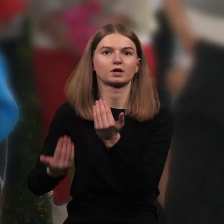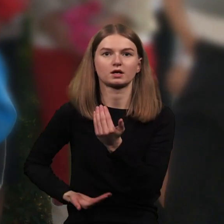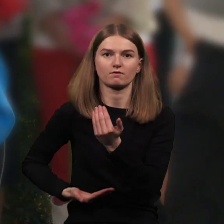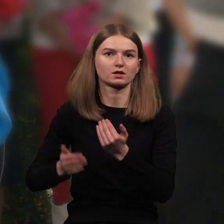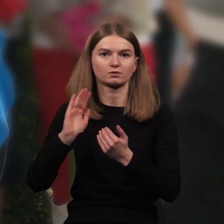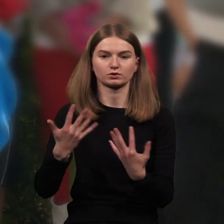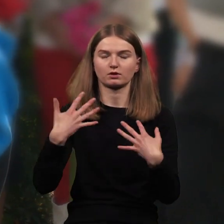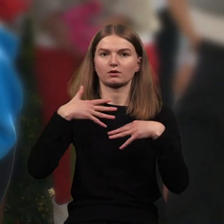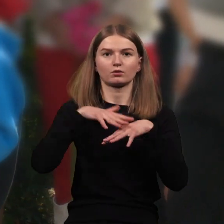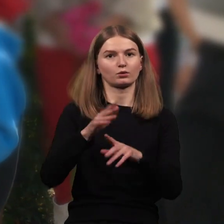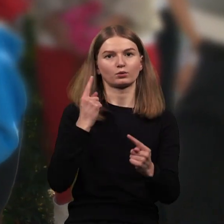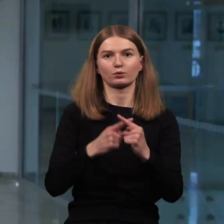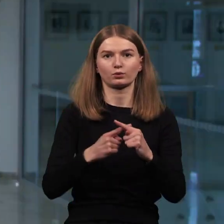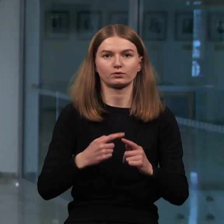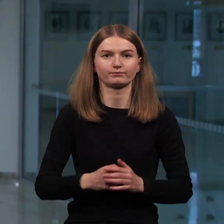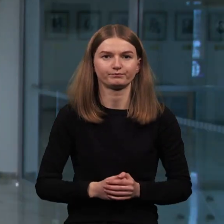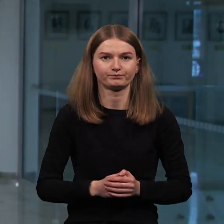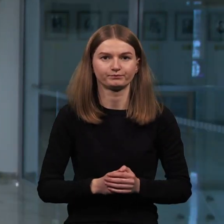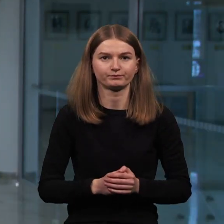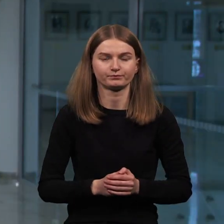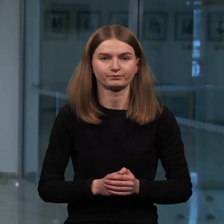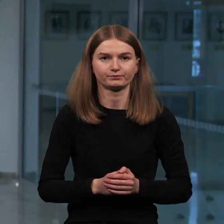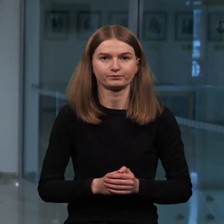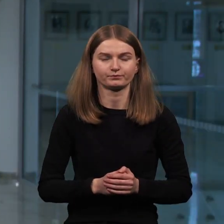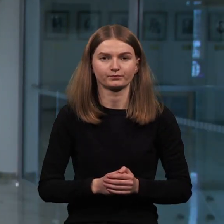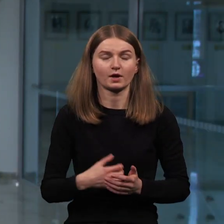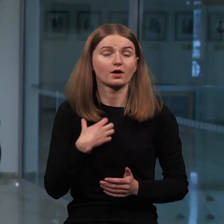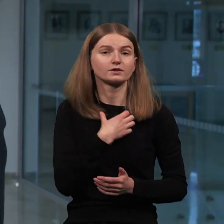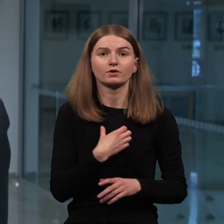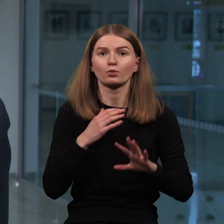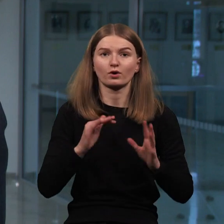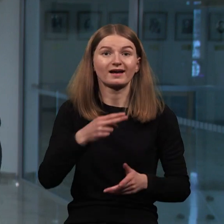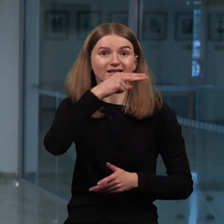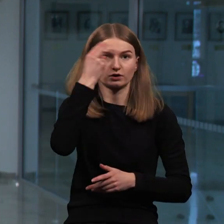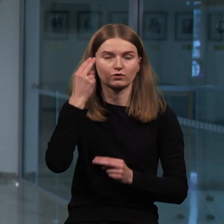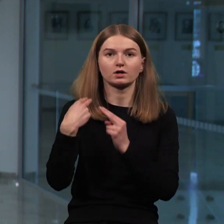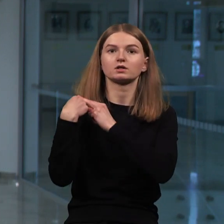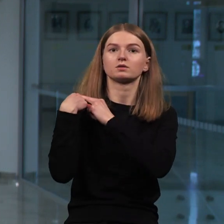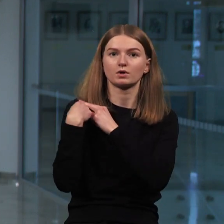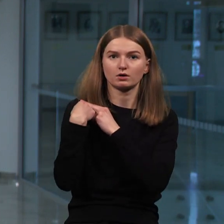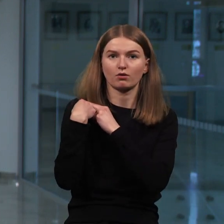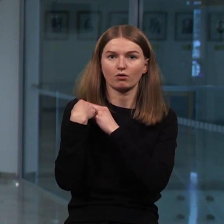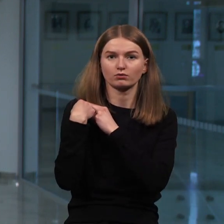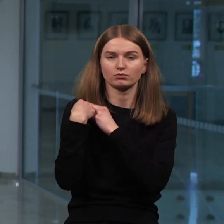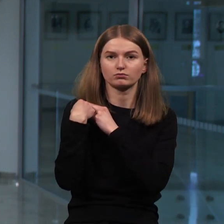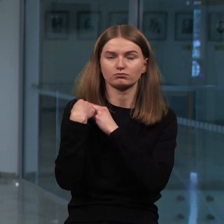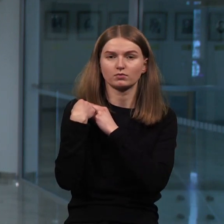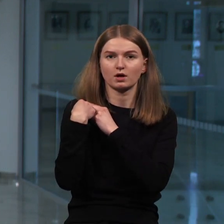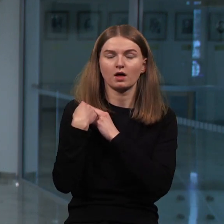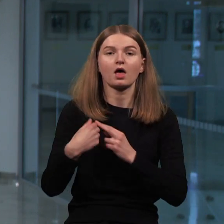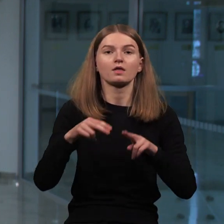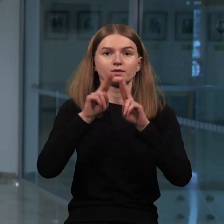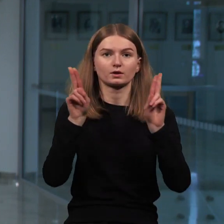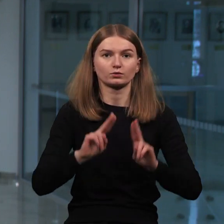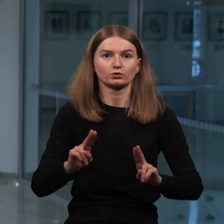neprisidės prie visuomenės gyvenimo. Momentas tas yra svarbus, kad Lietuva yra įsipareigojus, teisiškai įsipareigojus traptautiniai